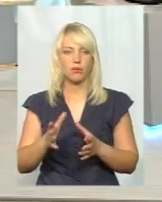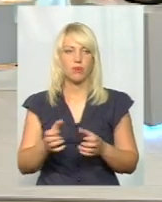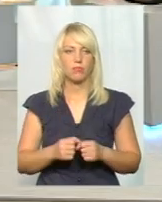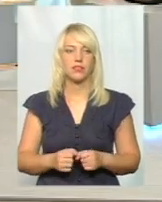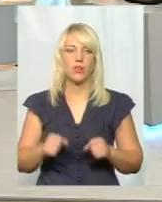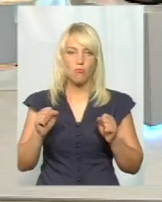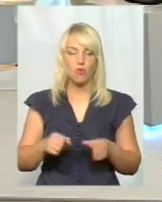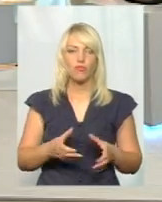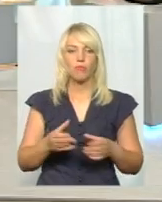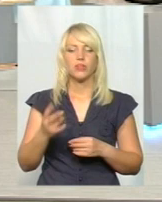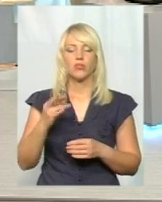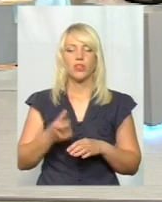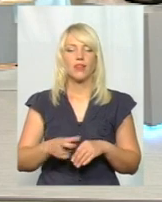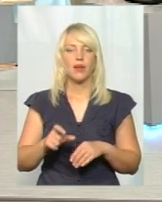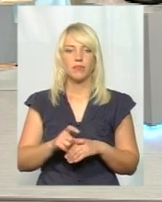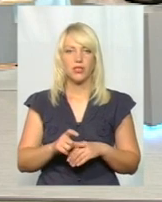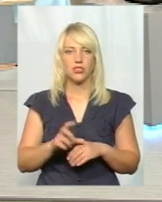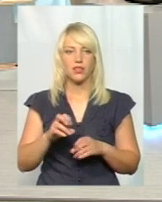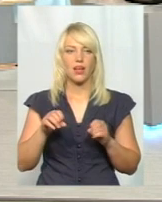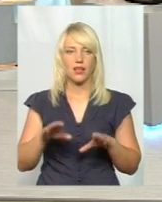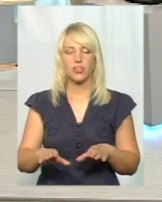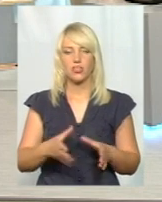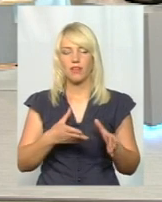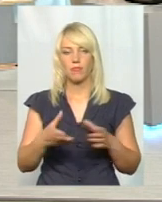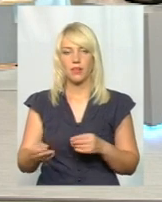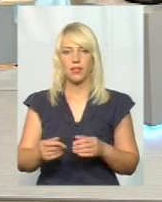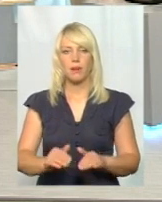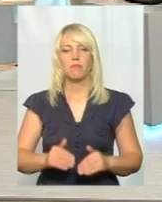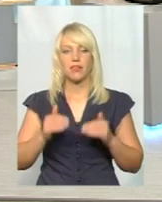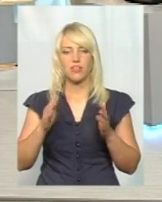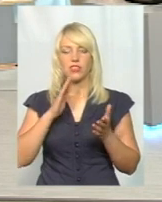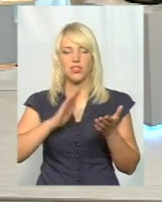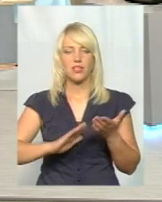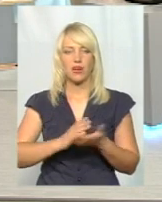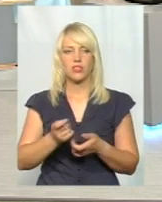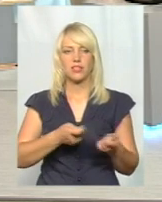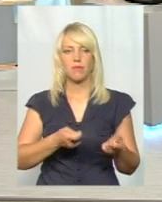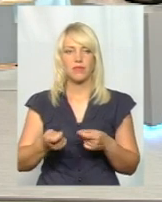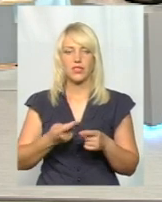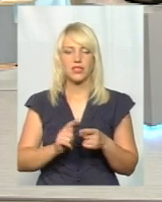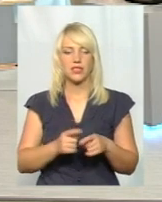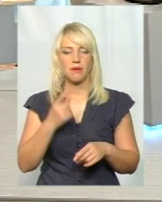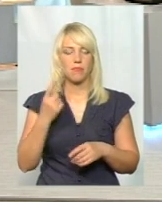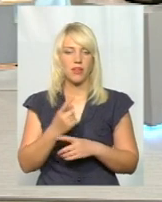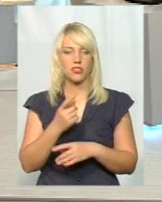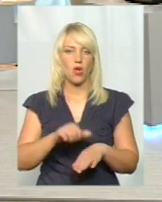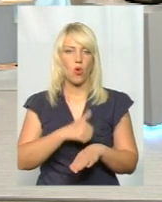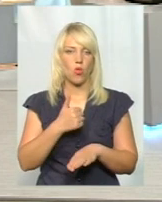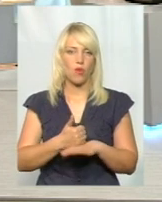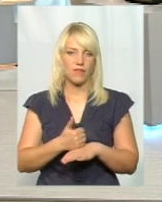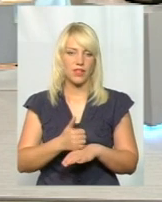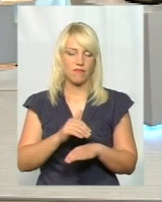Можуть вплинути, але найбільше на рішення вплине підвищення якості перевезень. Це самий перший і головний фактор.